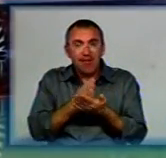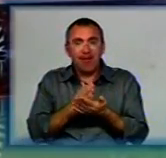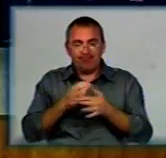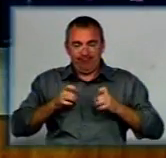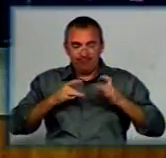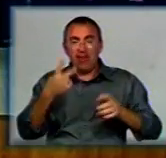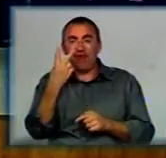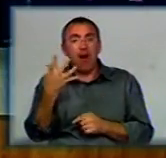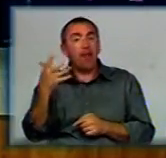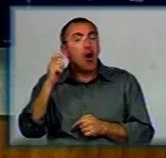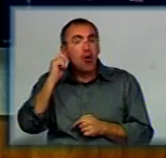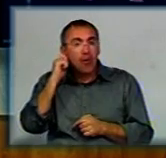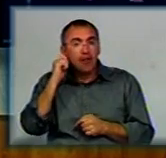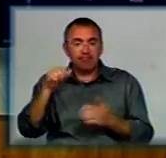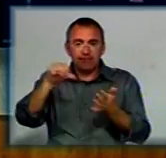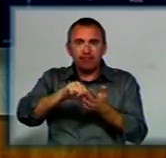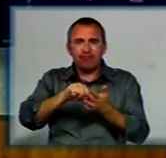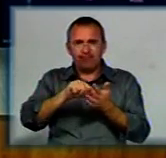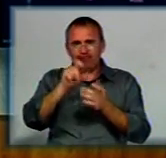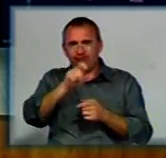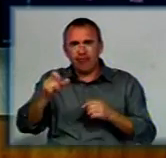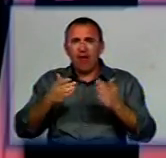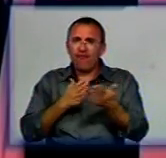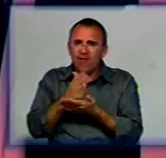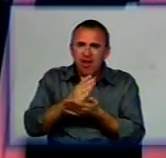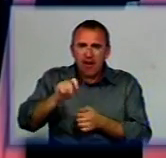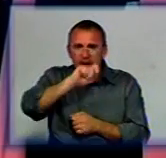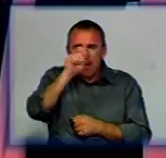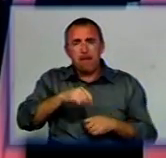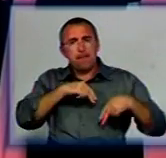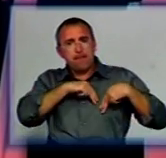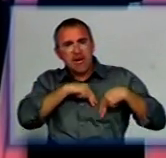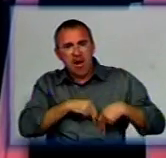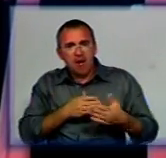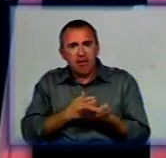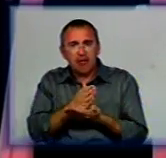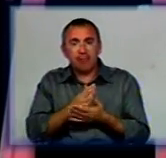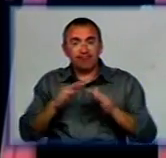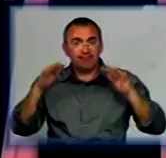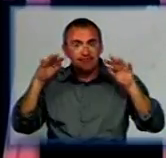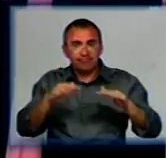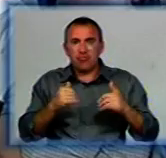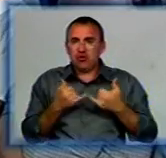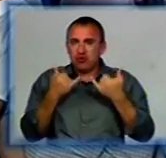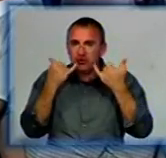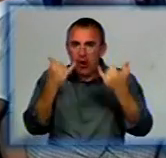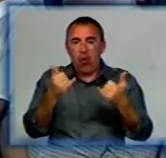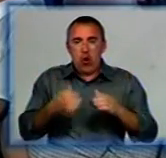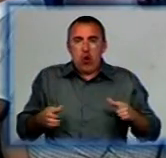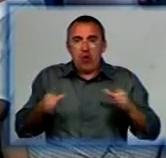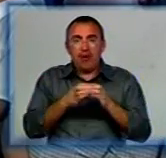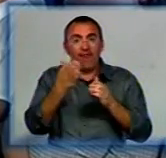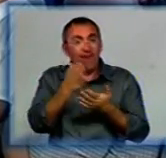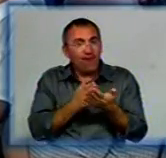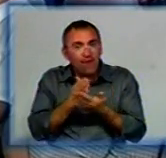колектив налічує 50 учасників. Співають у ньому в основному ветерани війни та праці. На урочистості зібралися шанувальники колективу. Для них